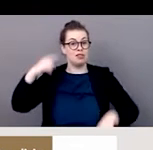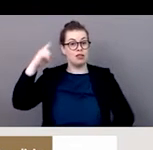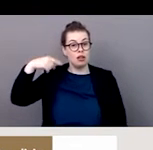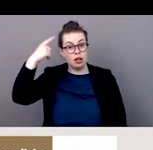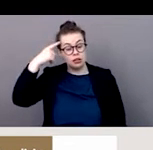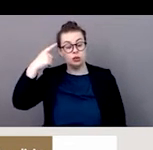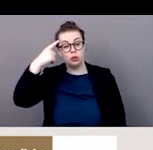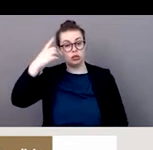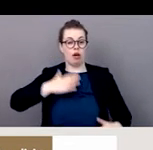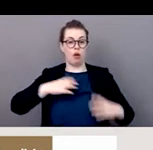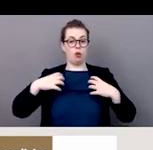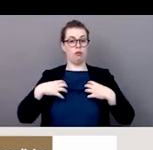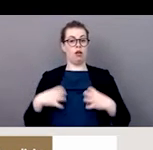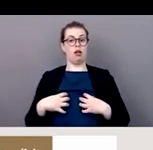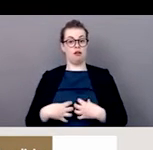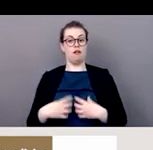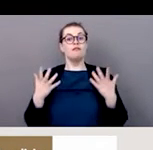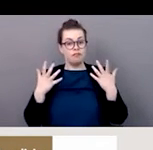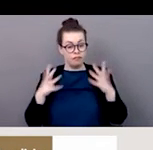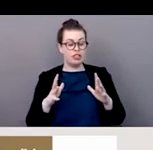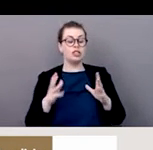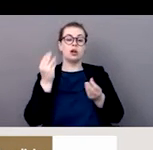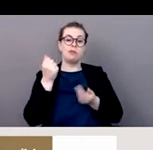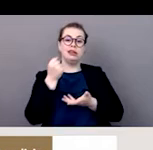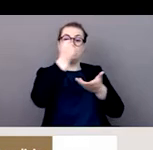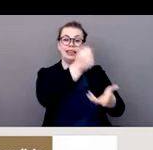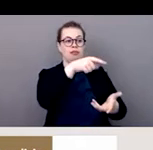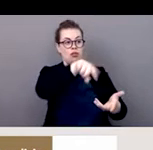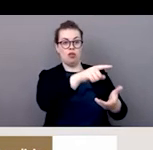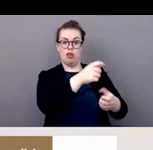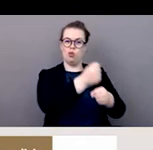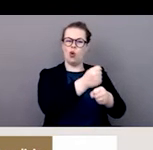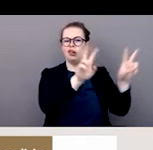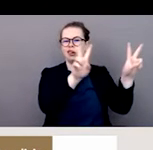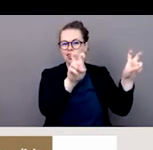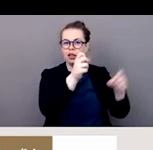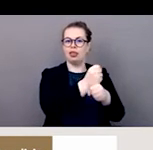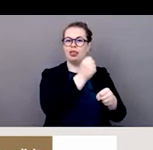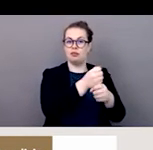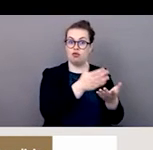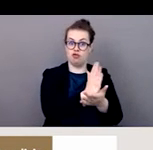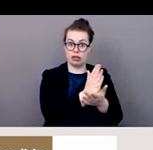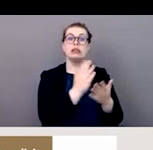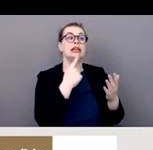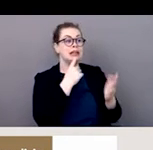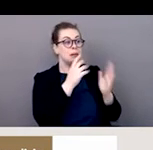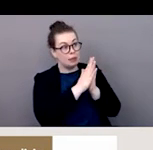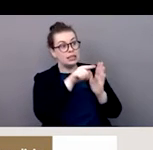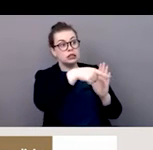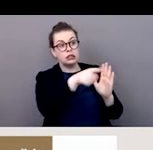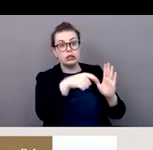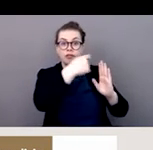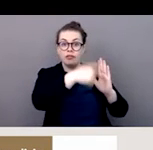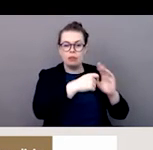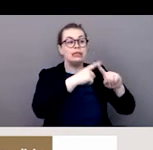propres droits. Nous avons vu ceci à Londres où il y a eu cette assistance à certaines organisations qui travaillent aussi sur les droits